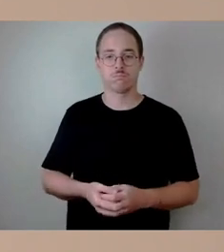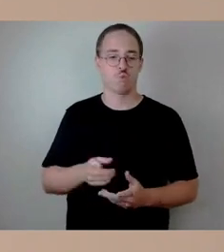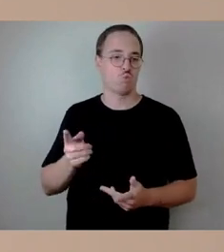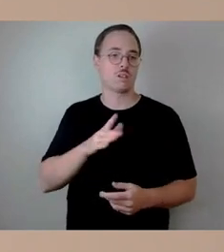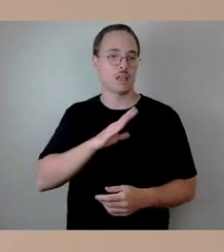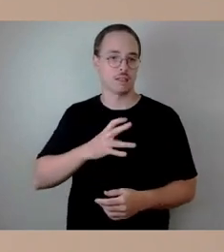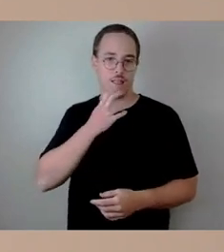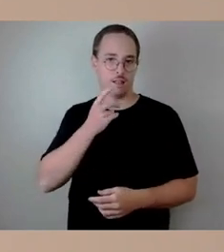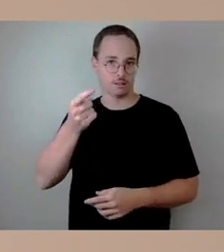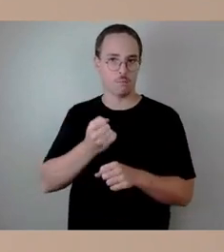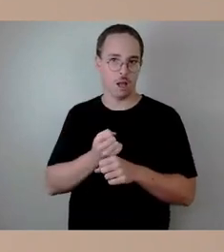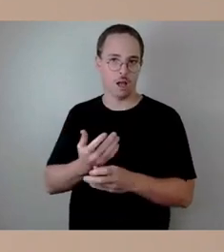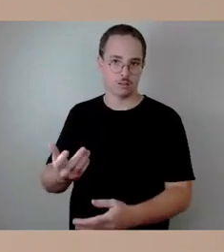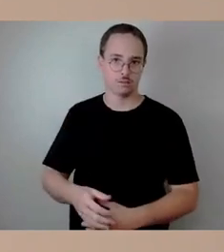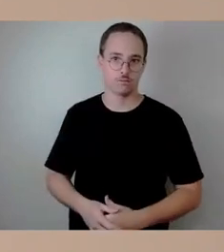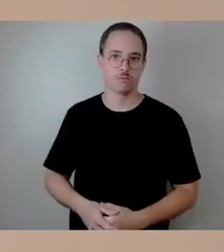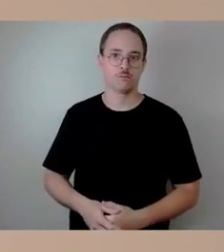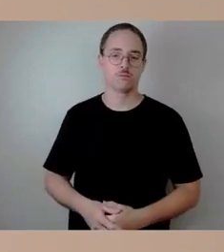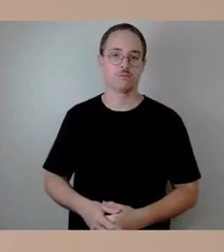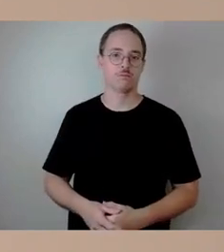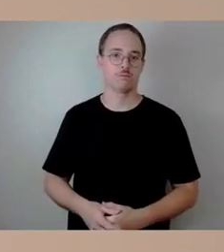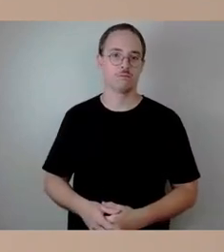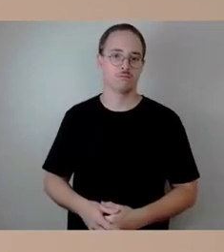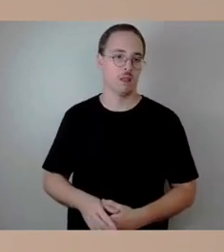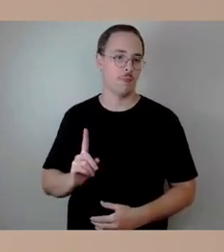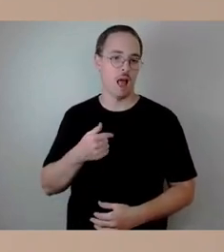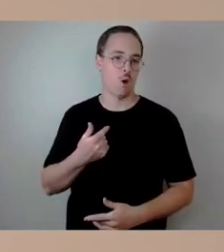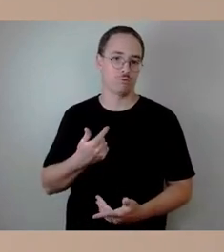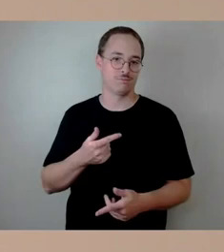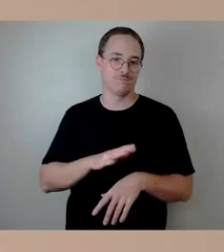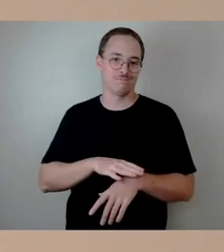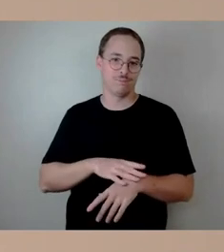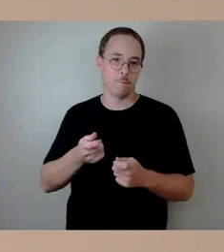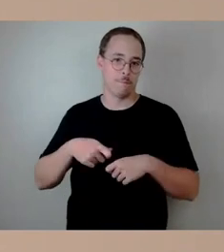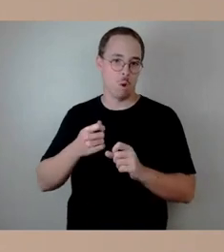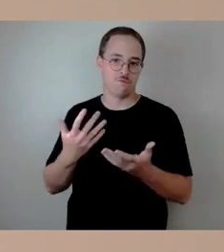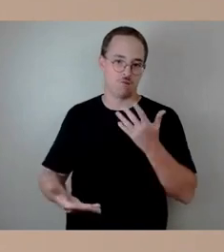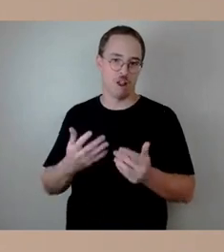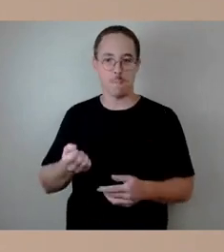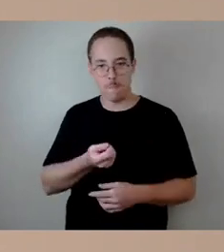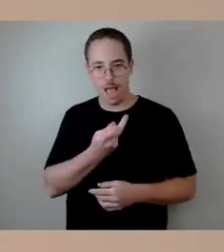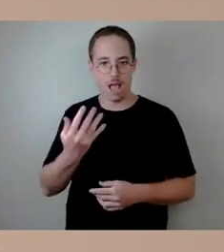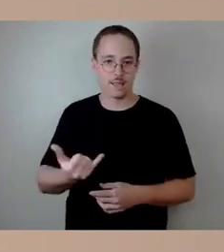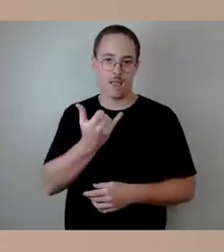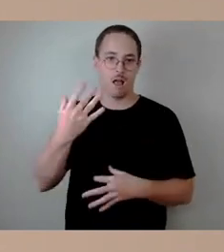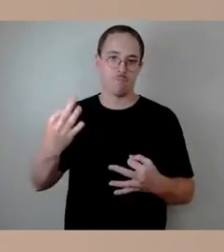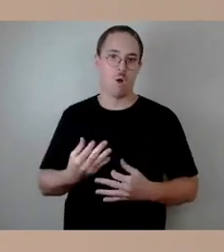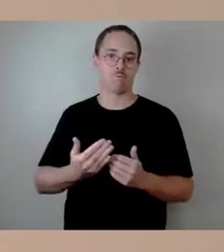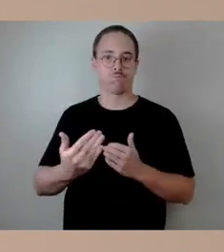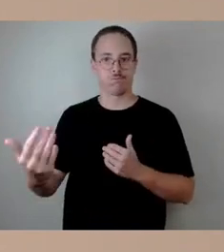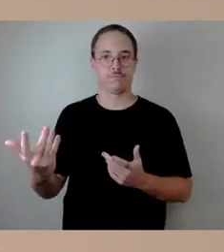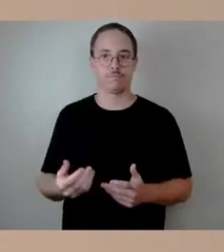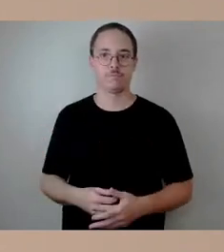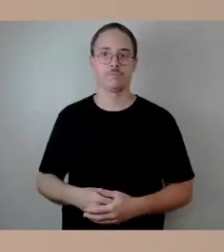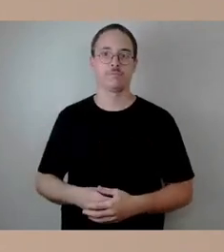und da reden wir auch über eine mehrjährige Bauzeit in Abschnitten. Das ist ja die Umleitungsstrecke für die Autobahnen und so weiter und so fort.